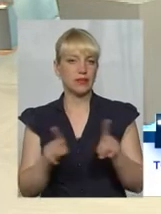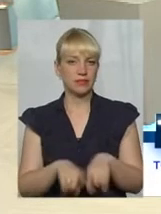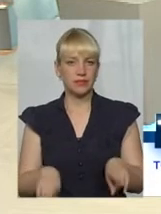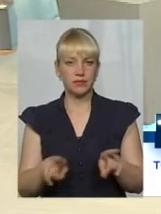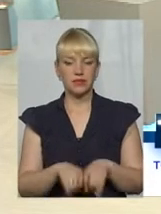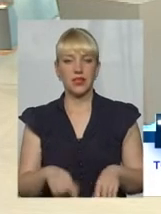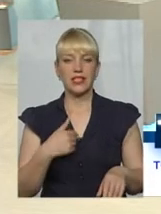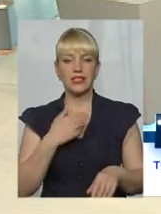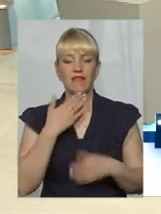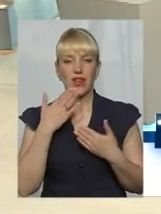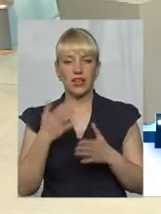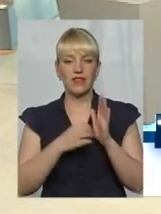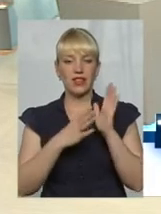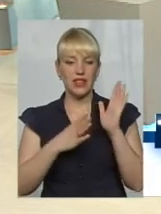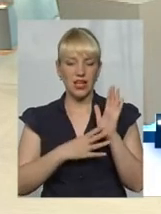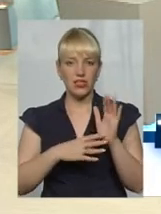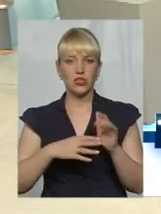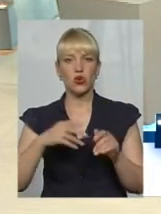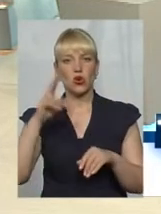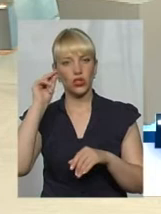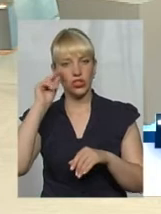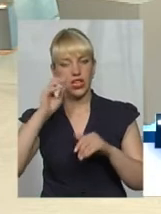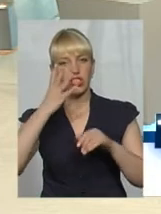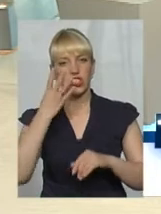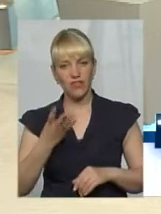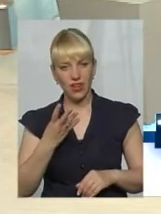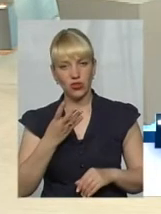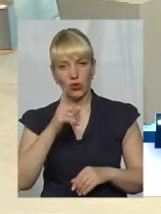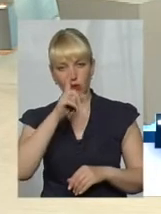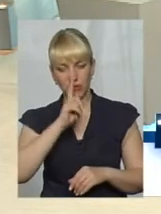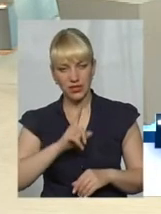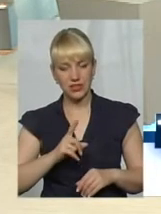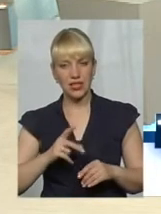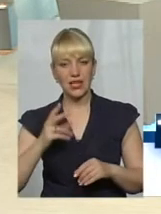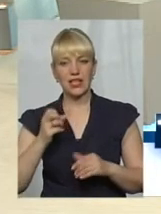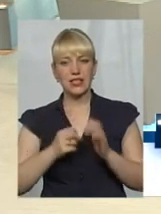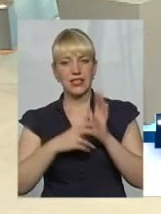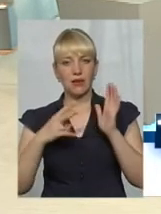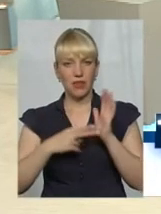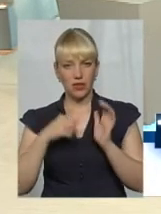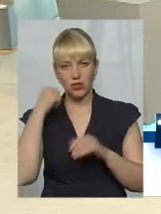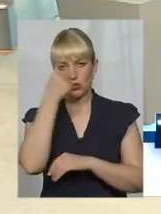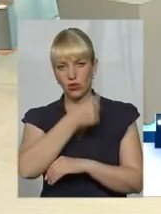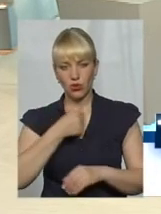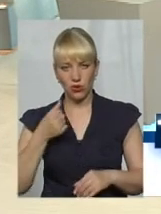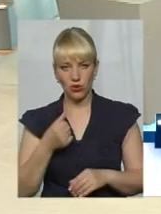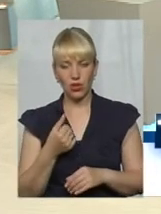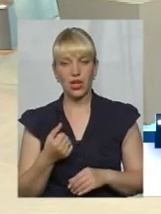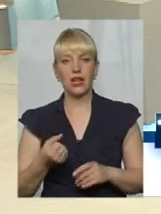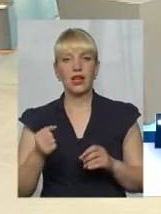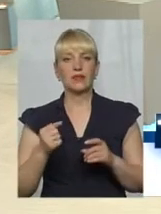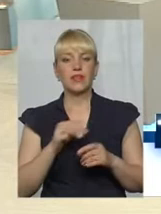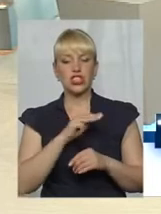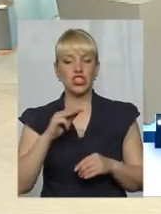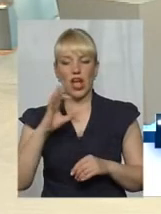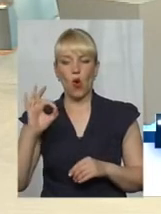-го числа, 4-го місяця, 17-го, ні, це ще раніше, раніше я писала, десь осінню, в ЖО